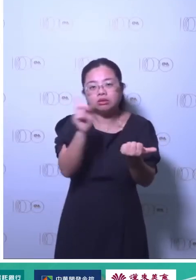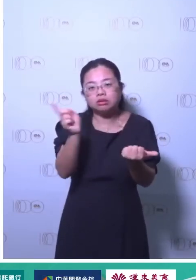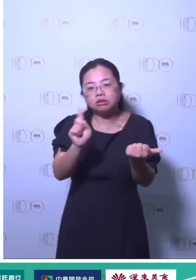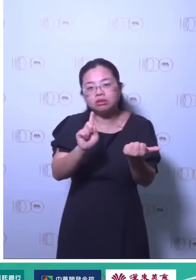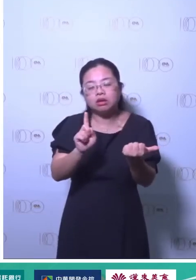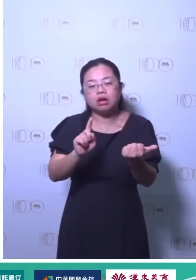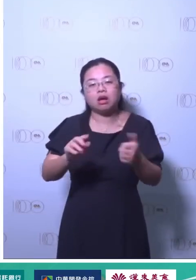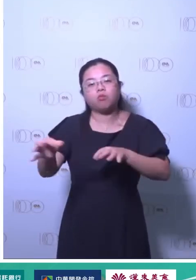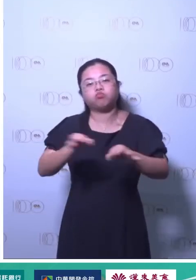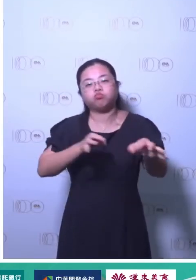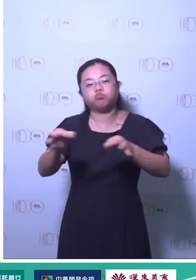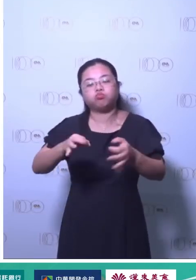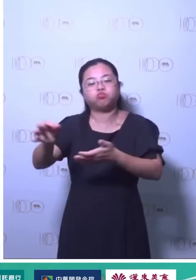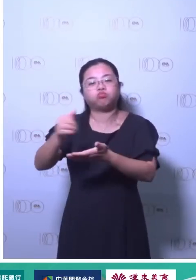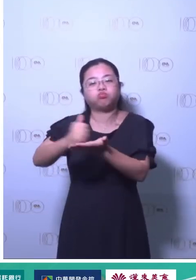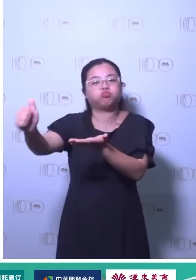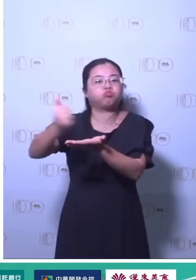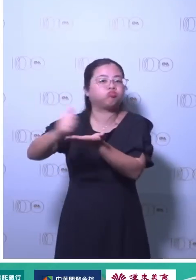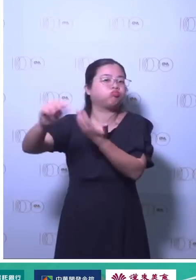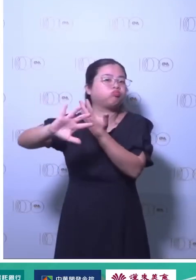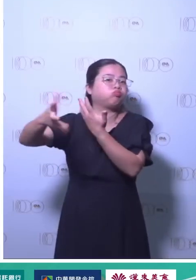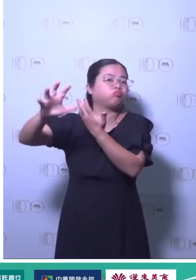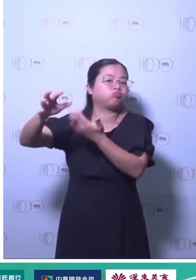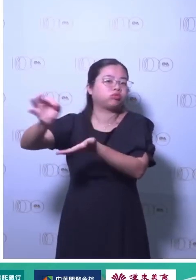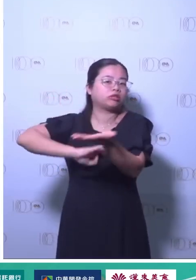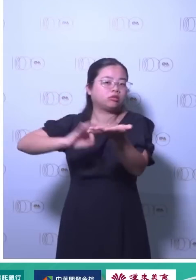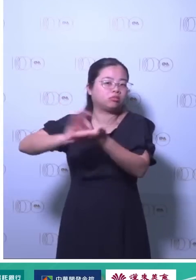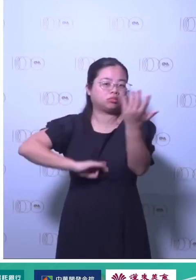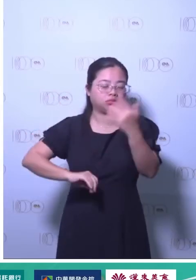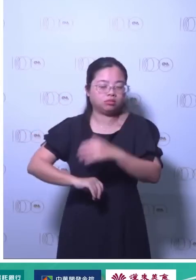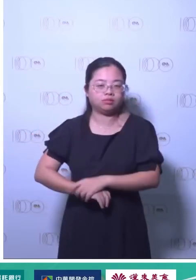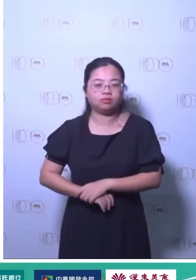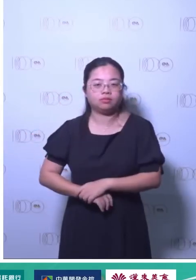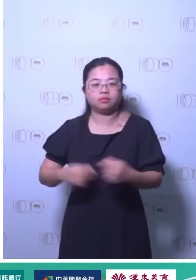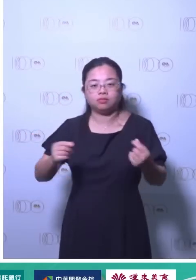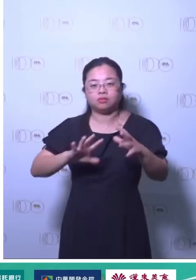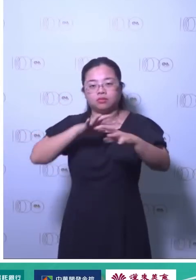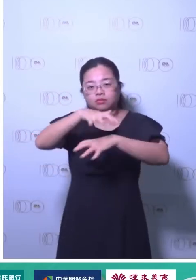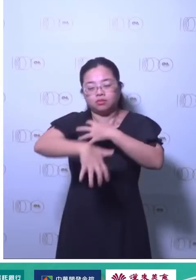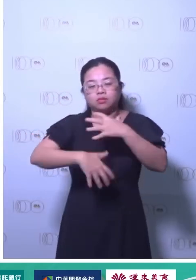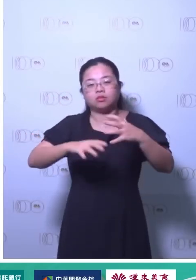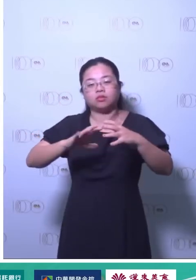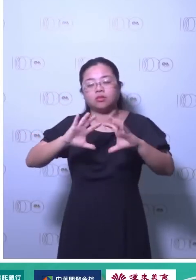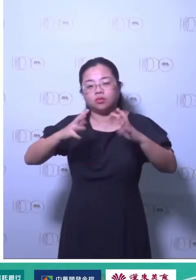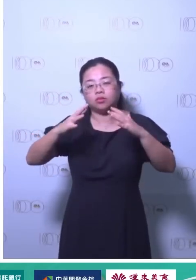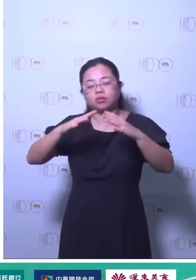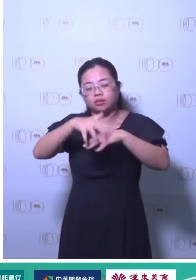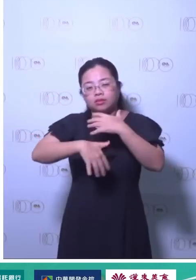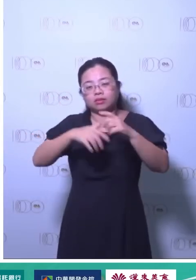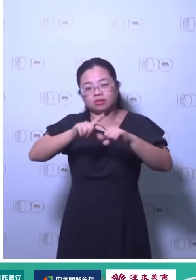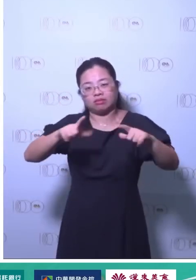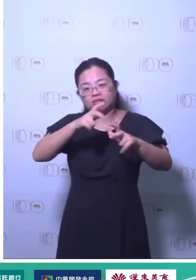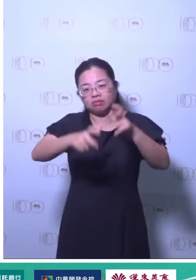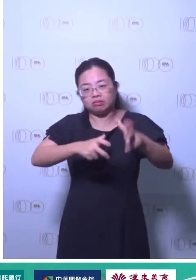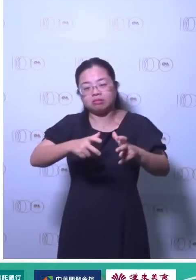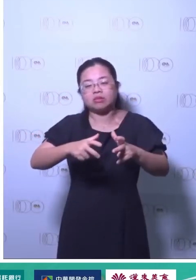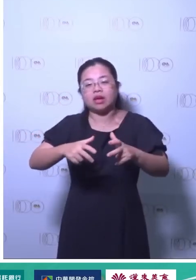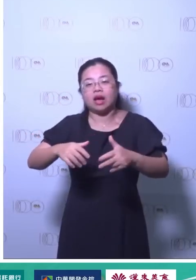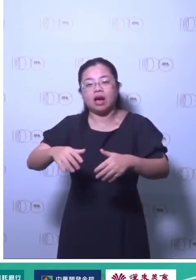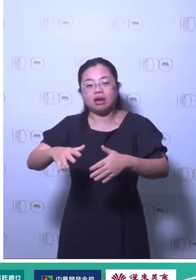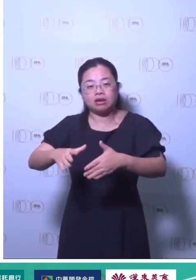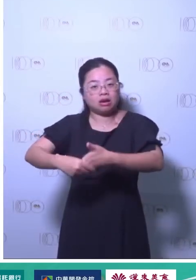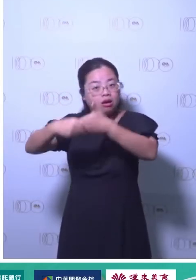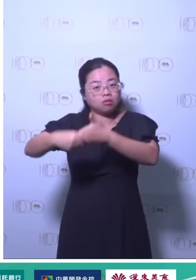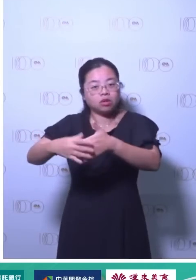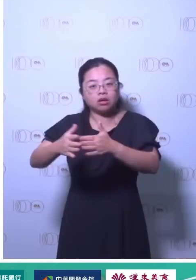种是什么其实为什么画红色因为台湾是很贸易导向的国家我们做生意我们的GDP大概很多都是依